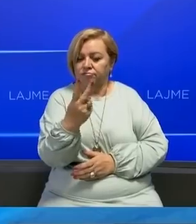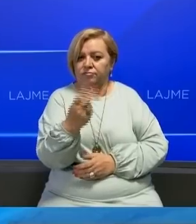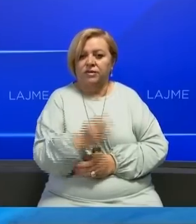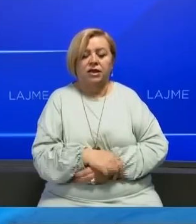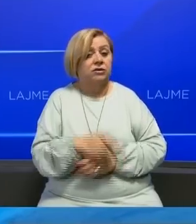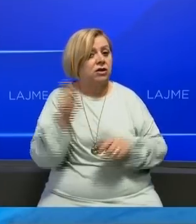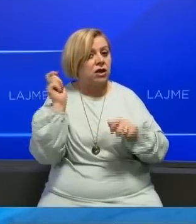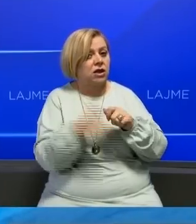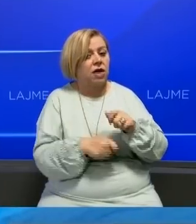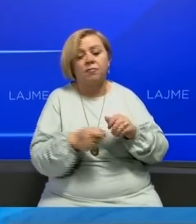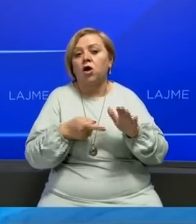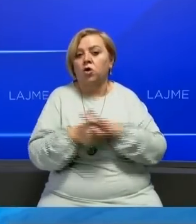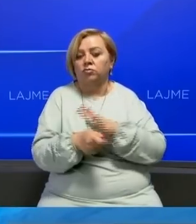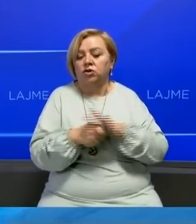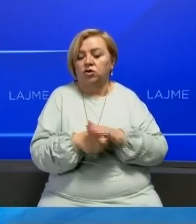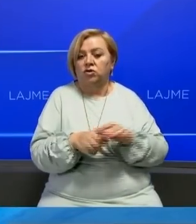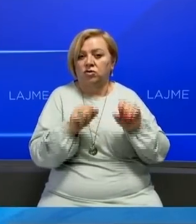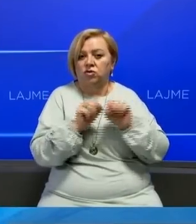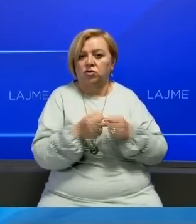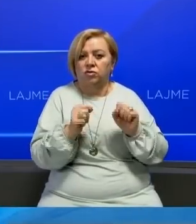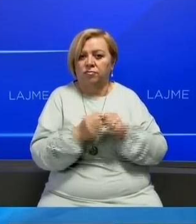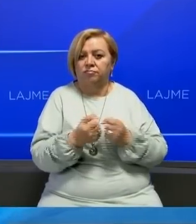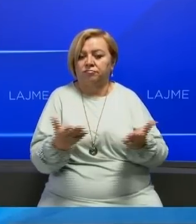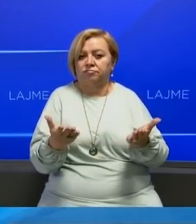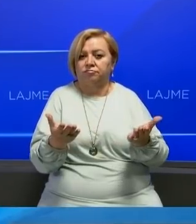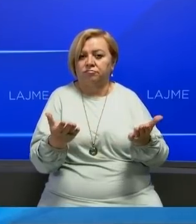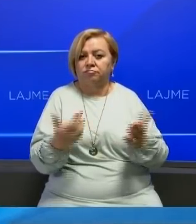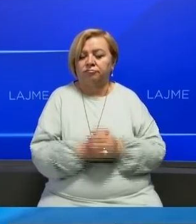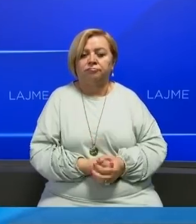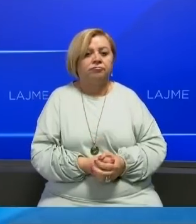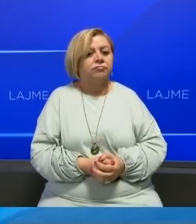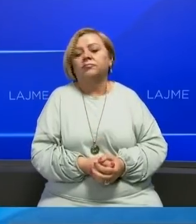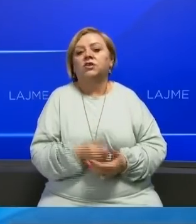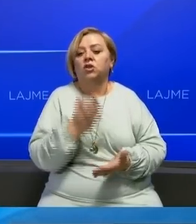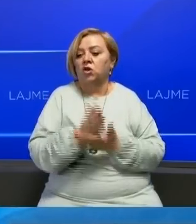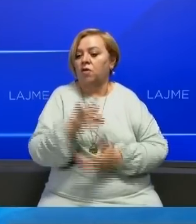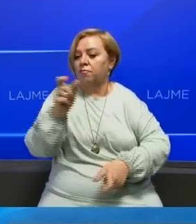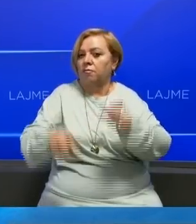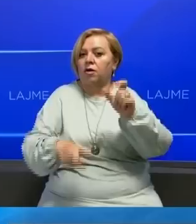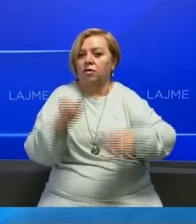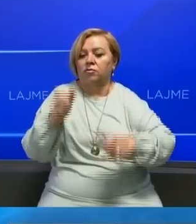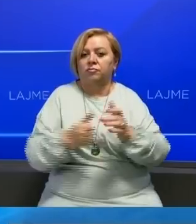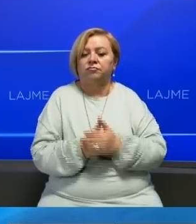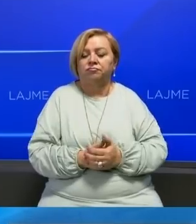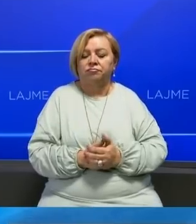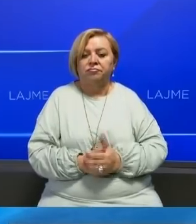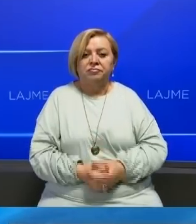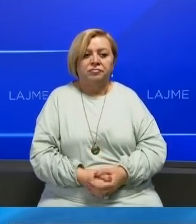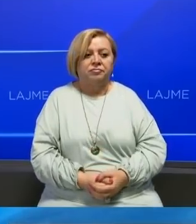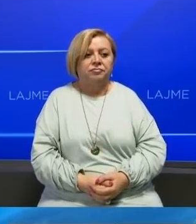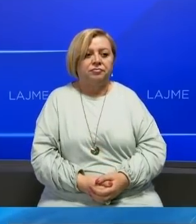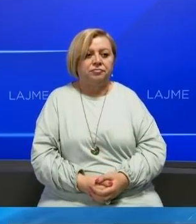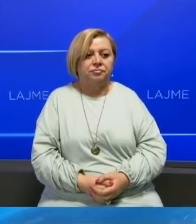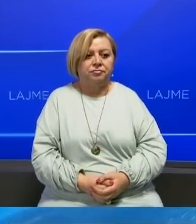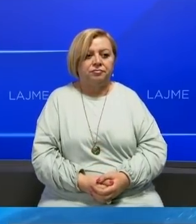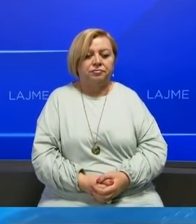dënimit që korupcioni i shkaktonë qoqërison dhe për rolin e rëndësishëm që gjdo person ka në luftë kundër korupcionit.